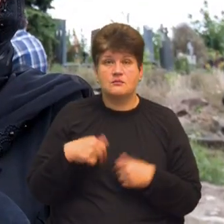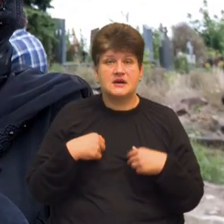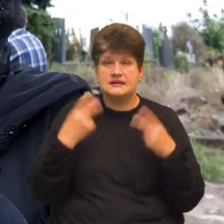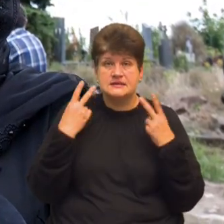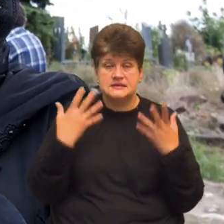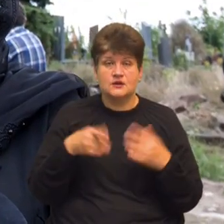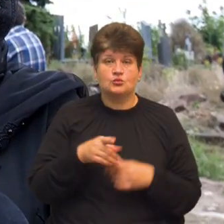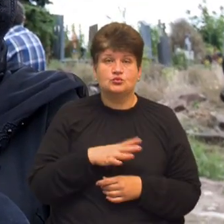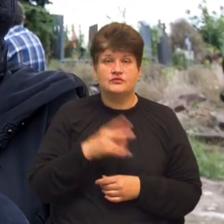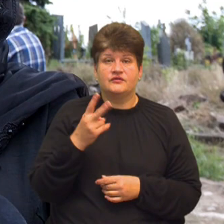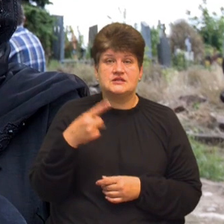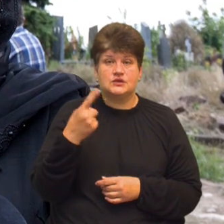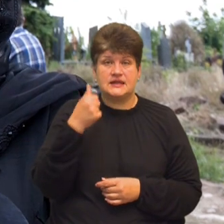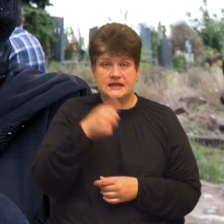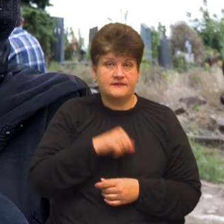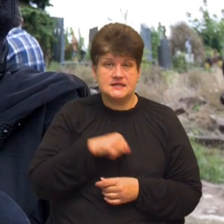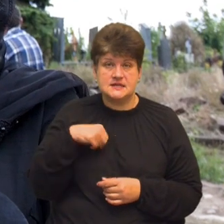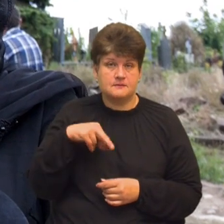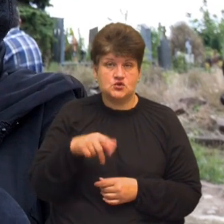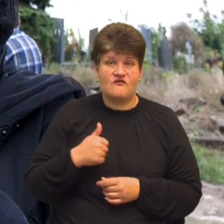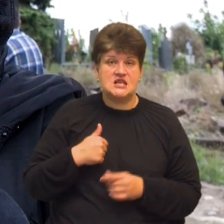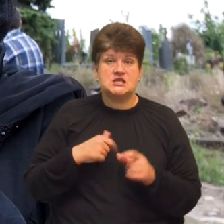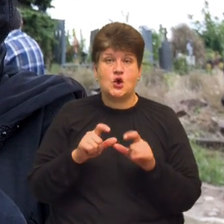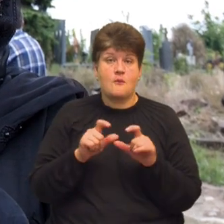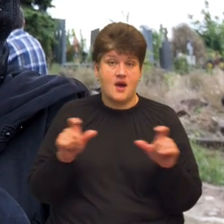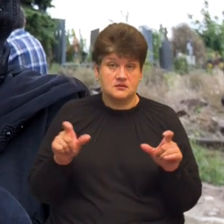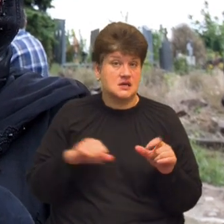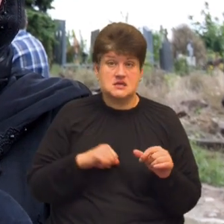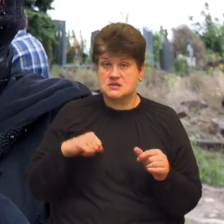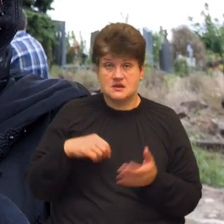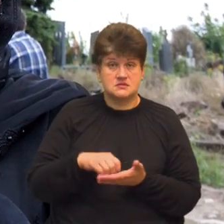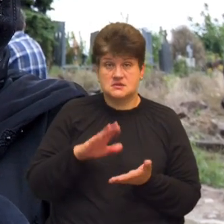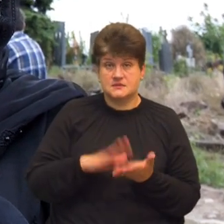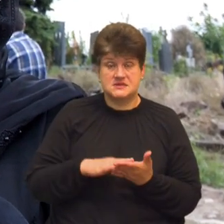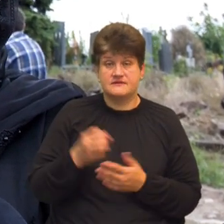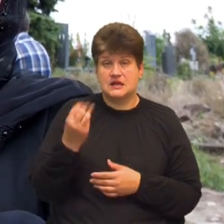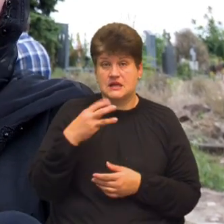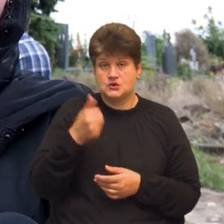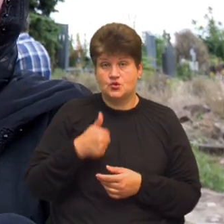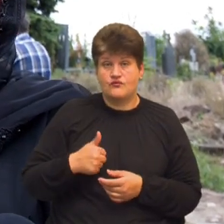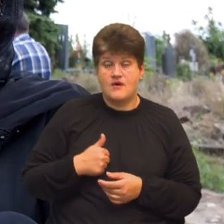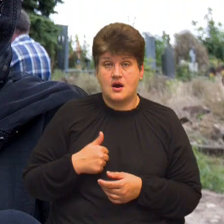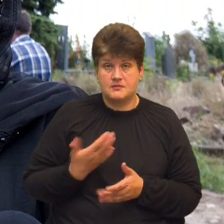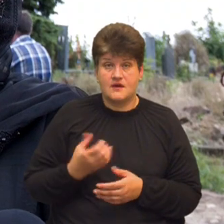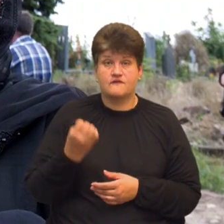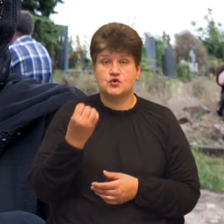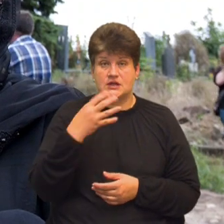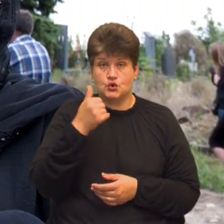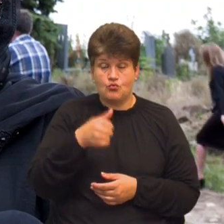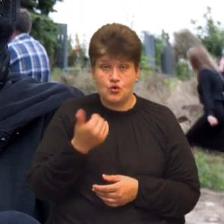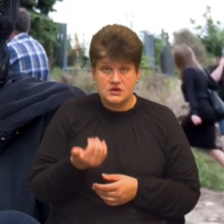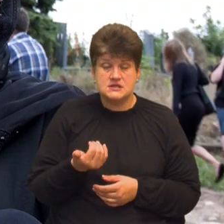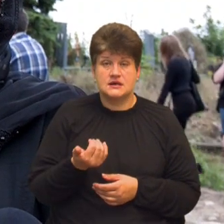21 рік, бо він пішов сам на війнкомат і пішов сам, записався в 2013 році до армії. А в 2014 році ми